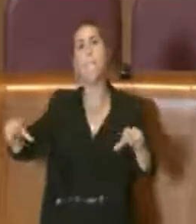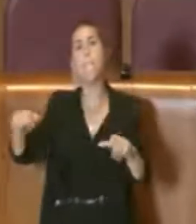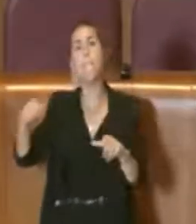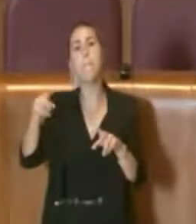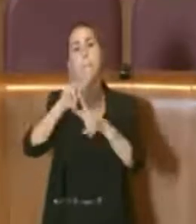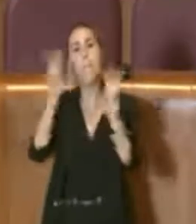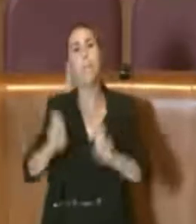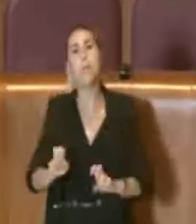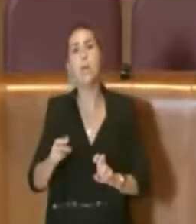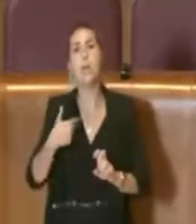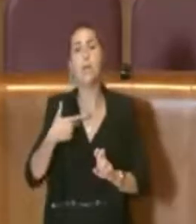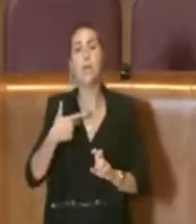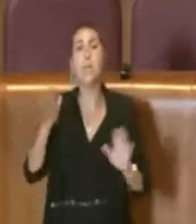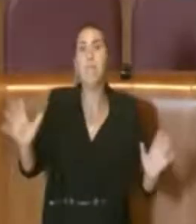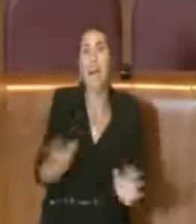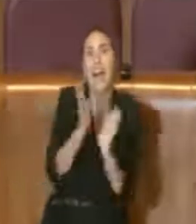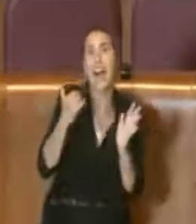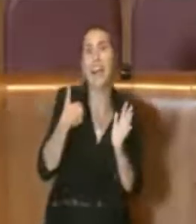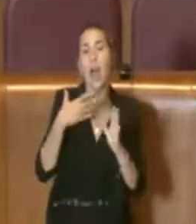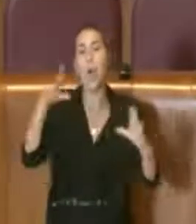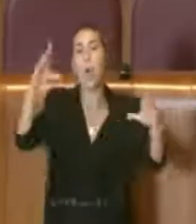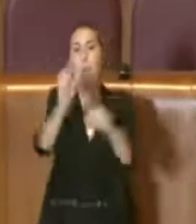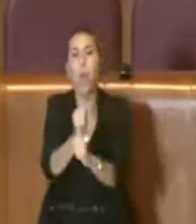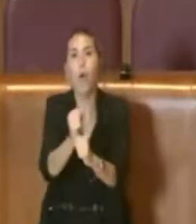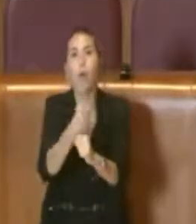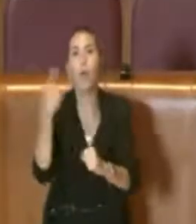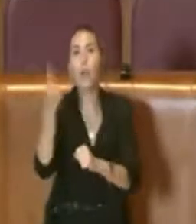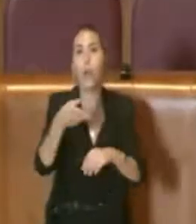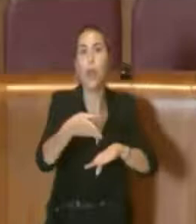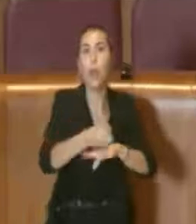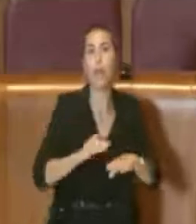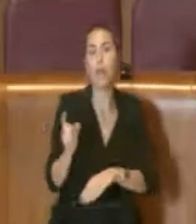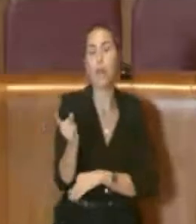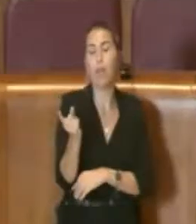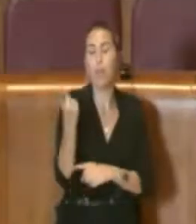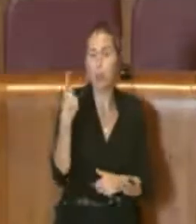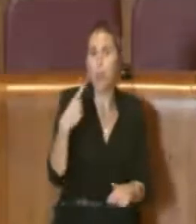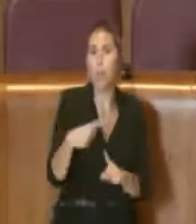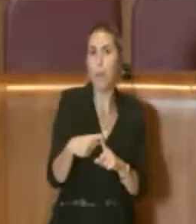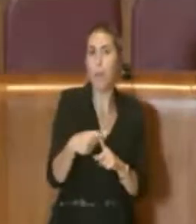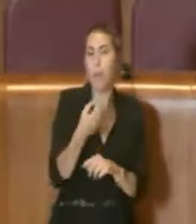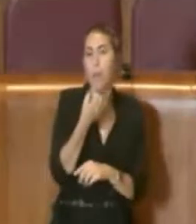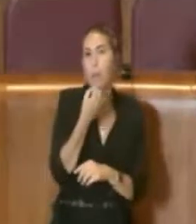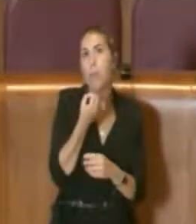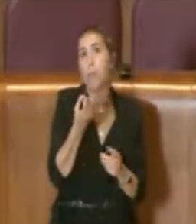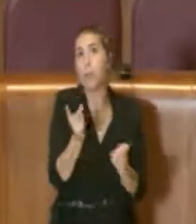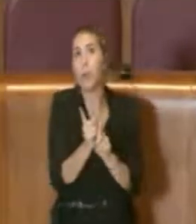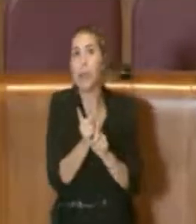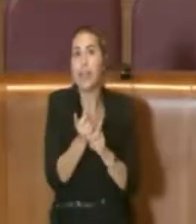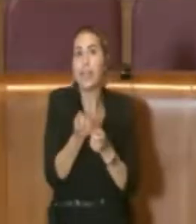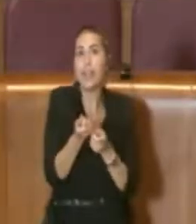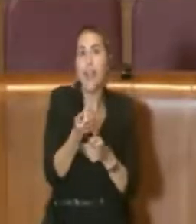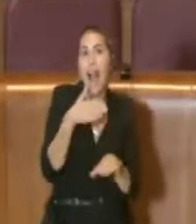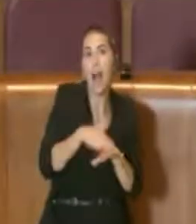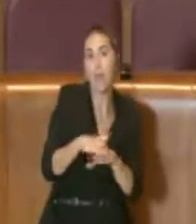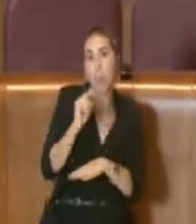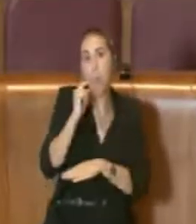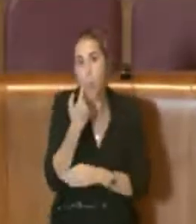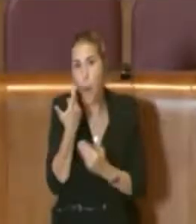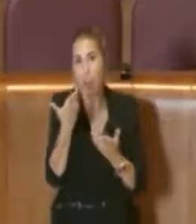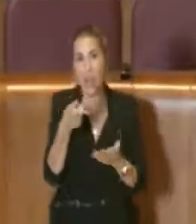'elettricità non solo magari lascia al buio un intero dipartimento, ma è anche buona abitudine.